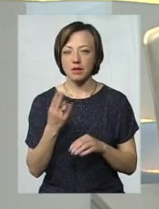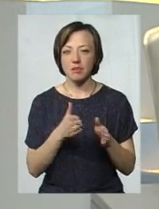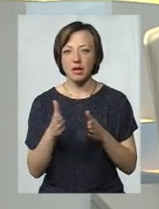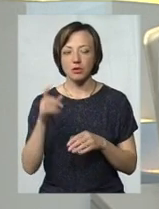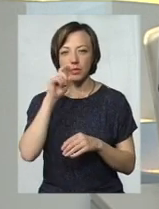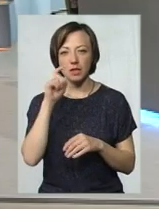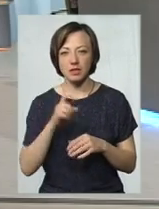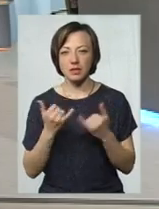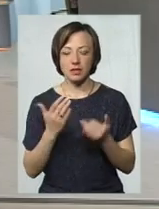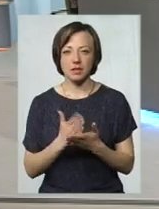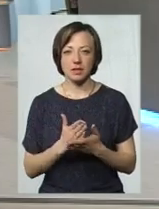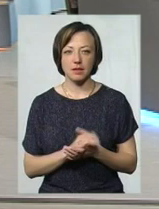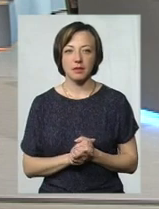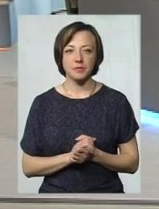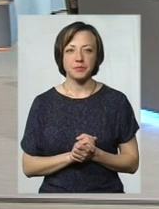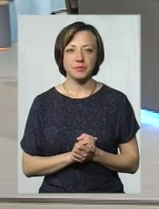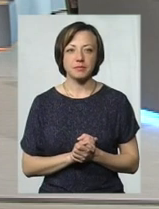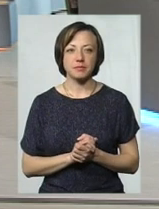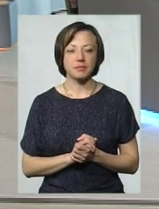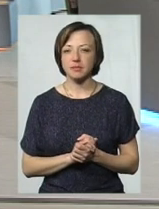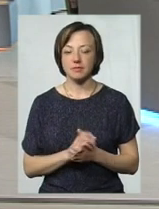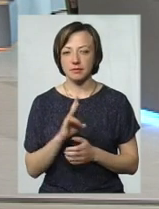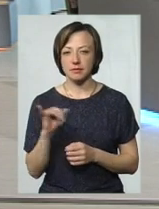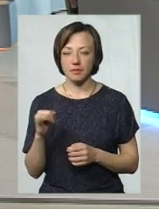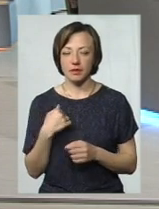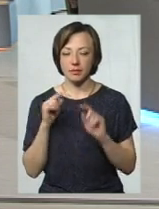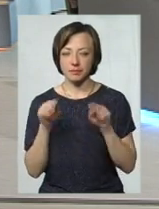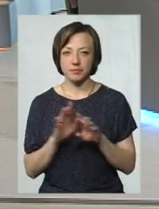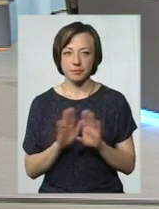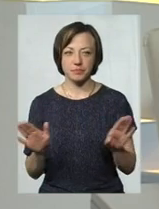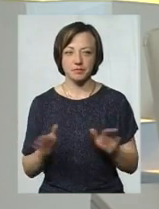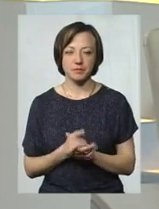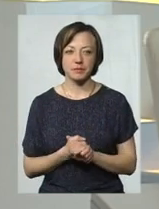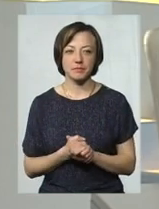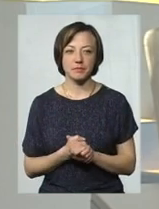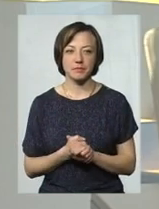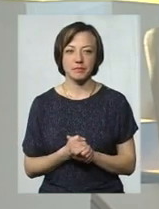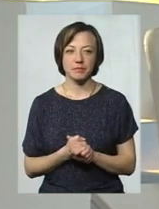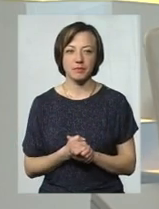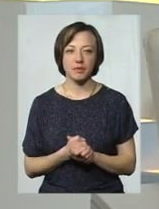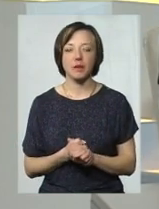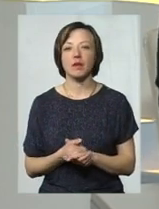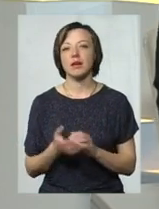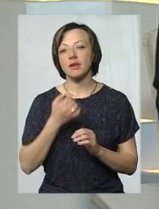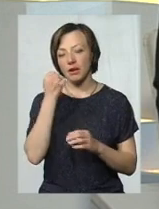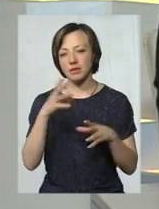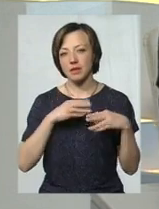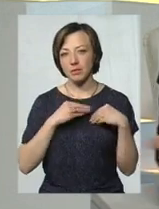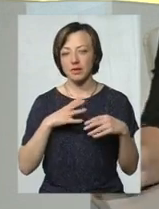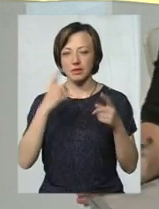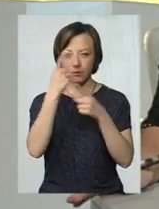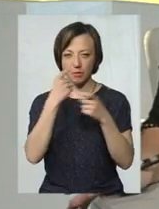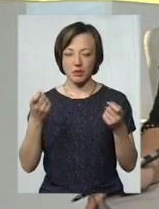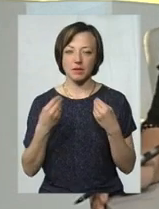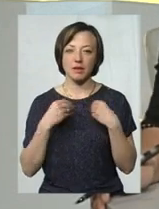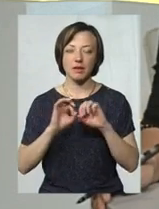українській, який зараз з'являється? Ні. Взагалі не робимо. Дякую за те, що були сьогодні з нами, за інформацію,